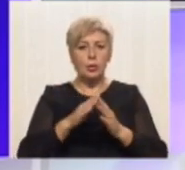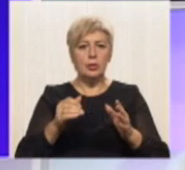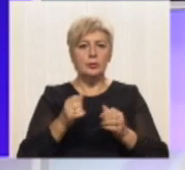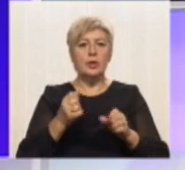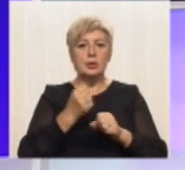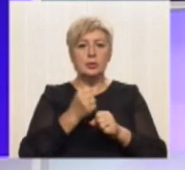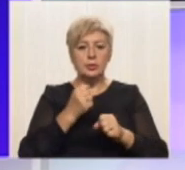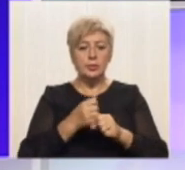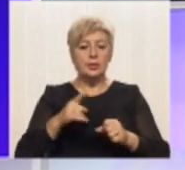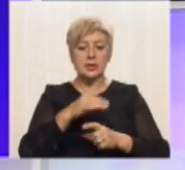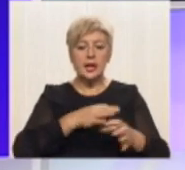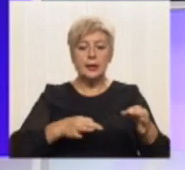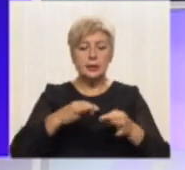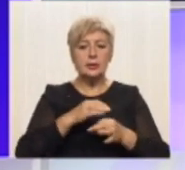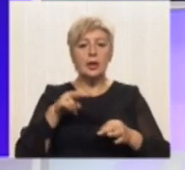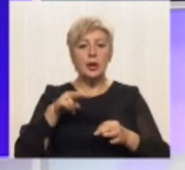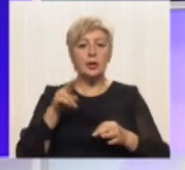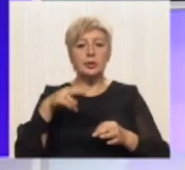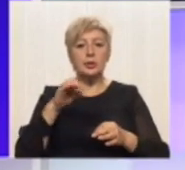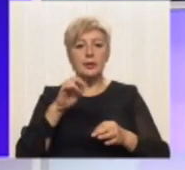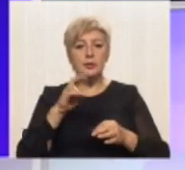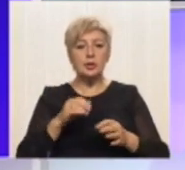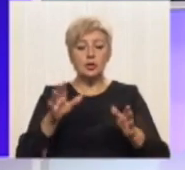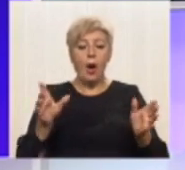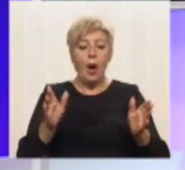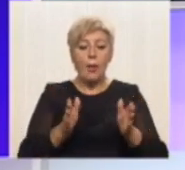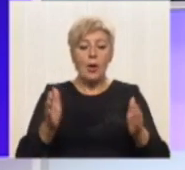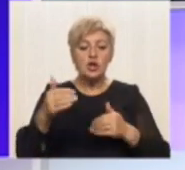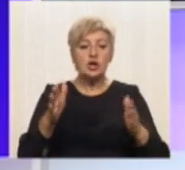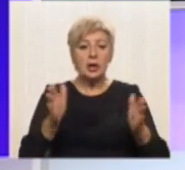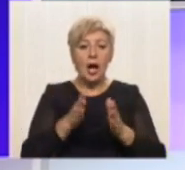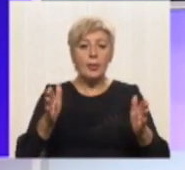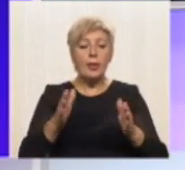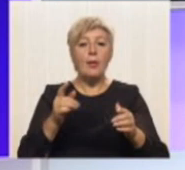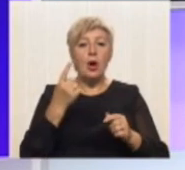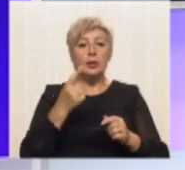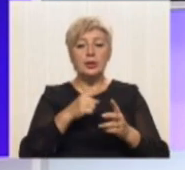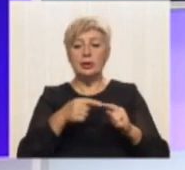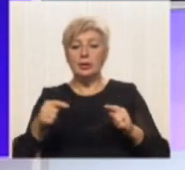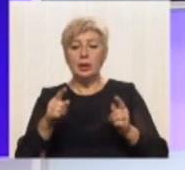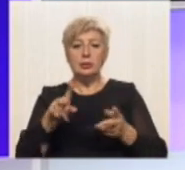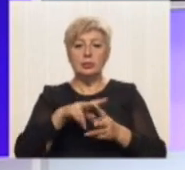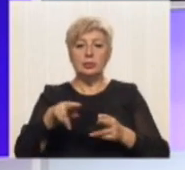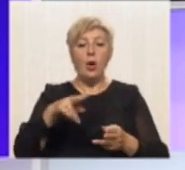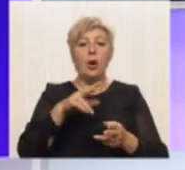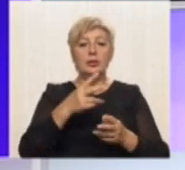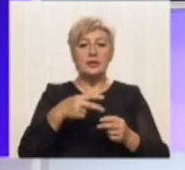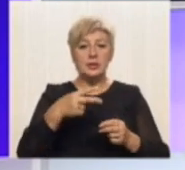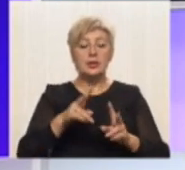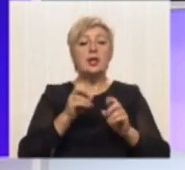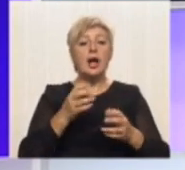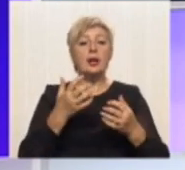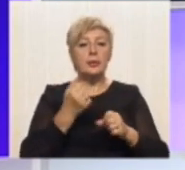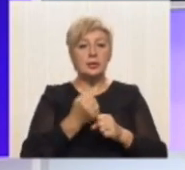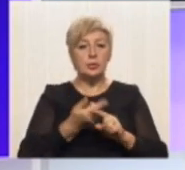Трибуша за кресленням Леонарда Да Вінчі масштабом 1 к 20. Як виглядає та як працює цей прилад, дізнавались наші